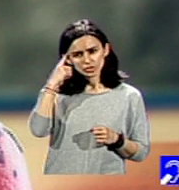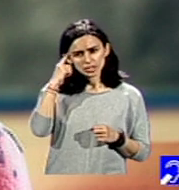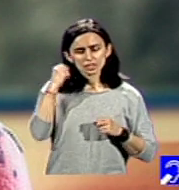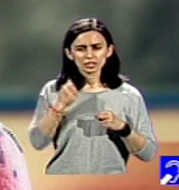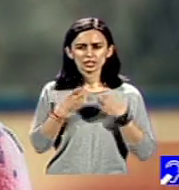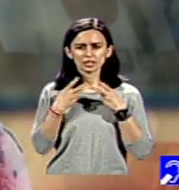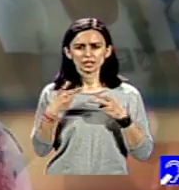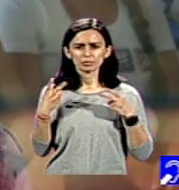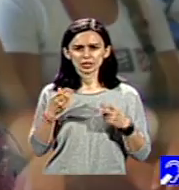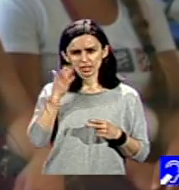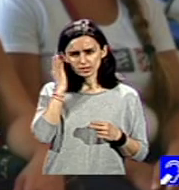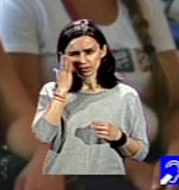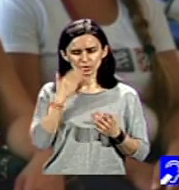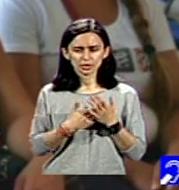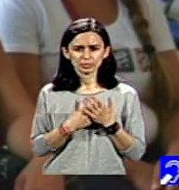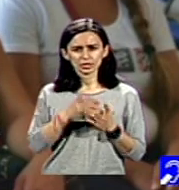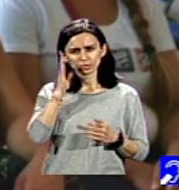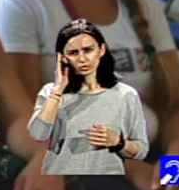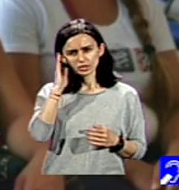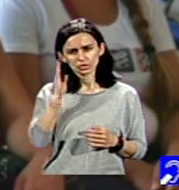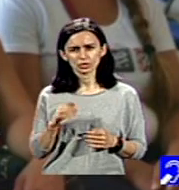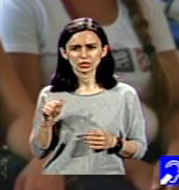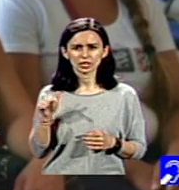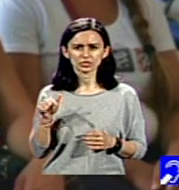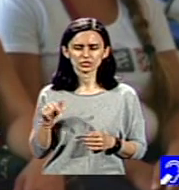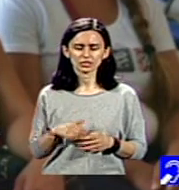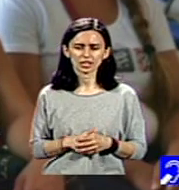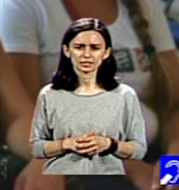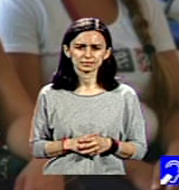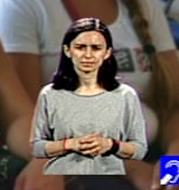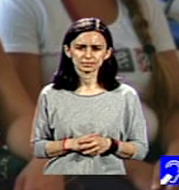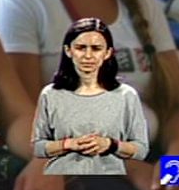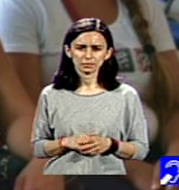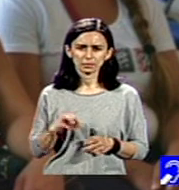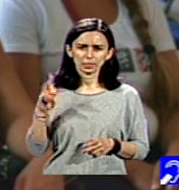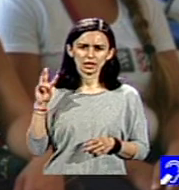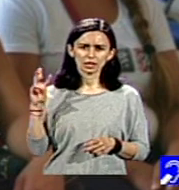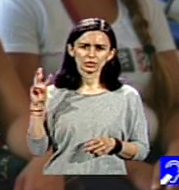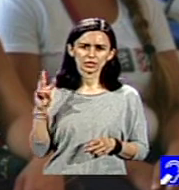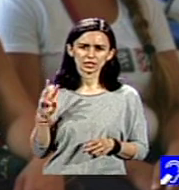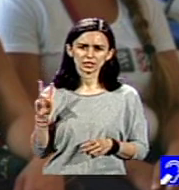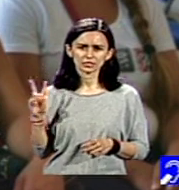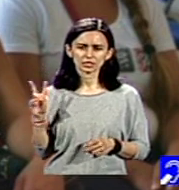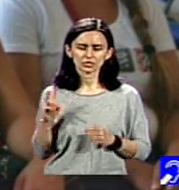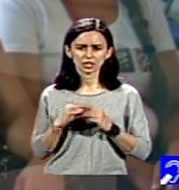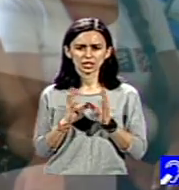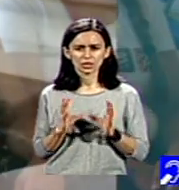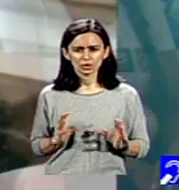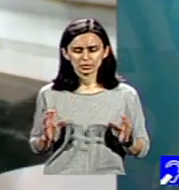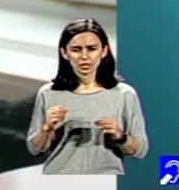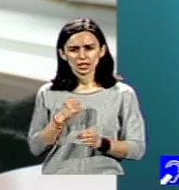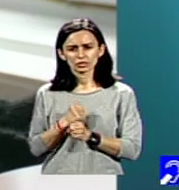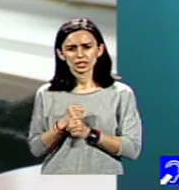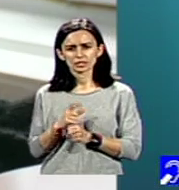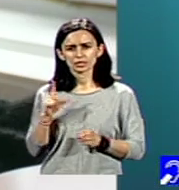școlii pentru viitorul acesta. World Vision România lucrează cu preste 20